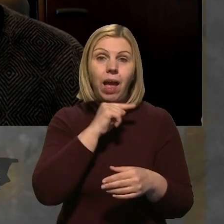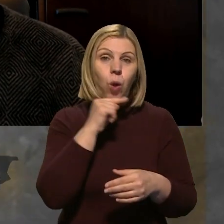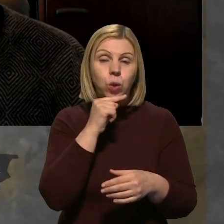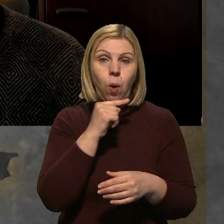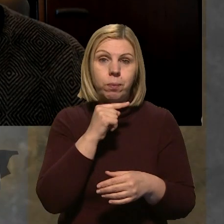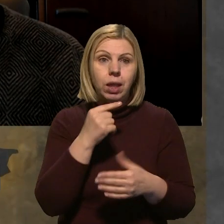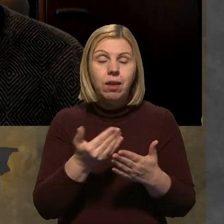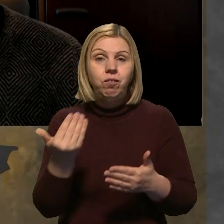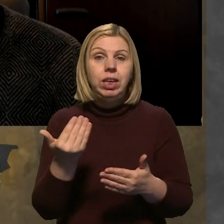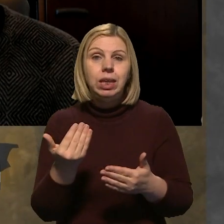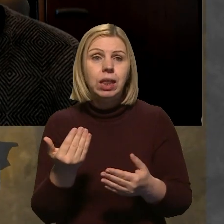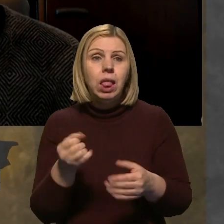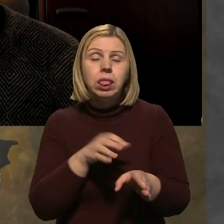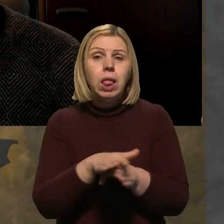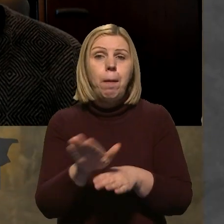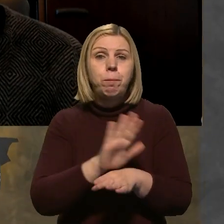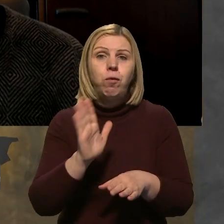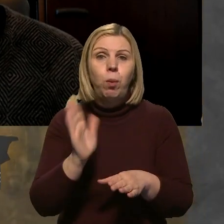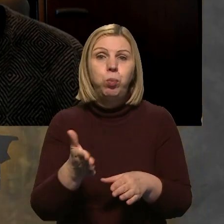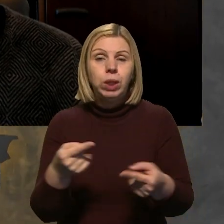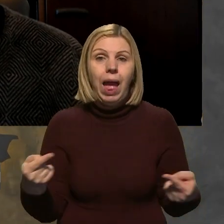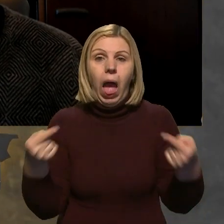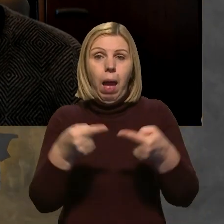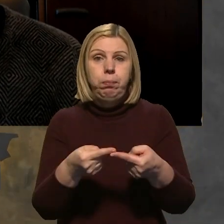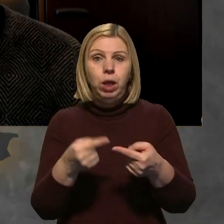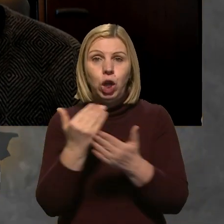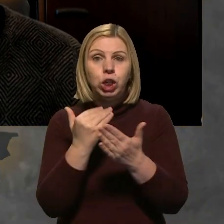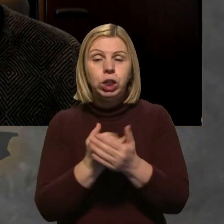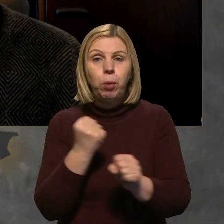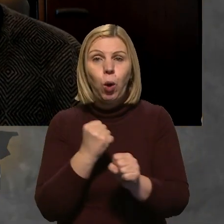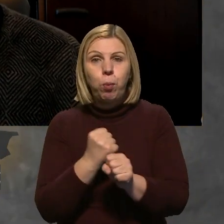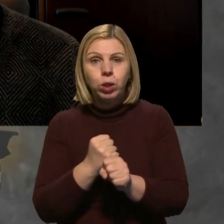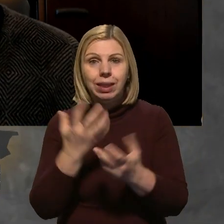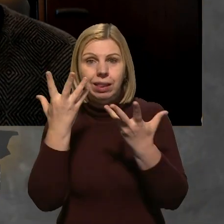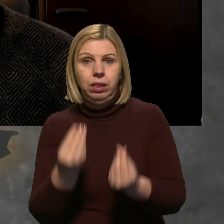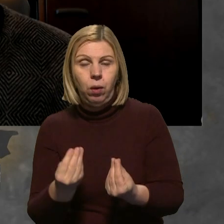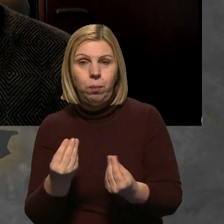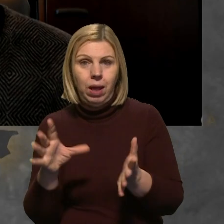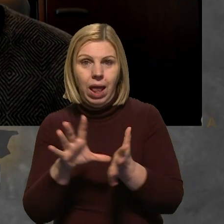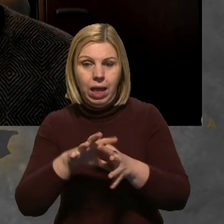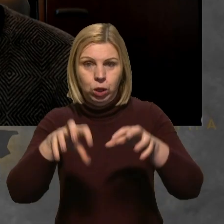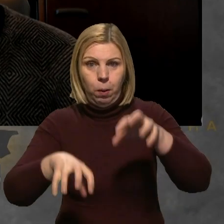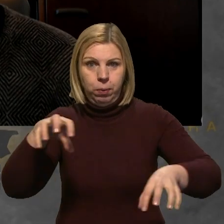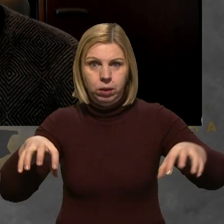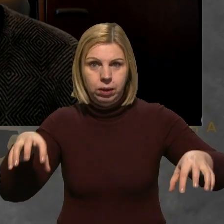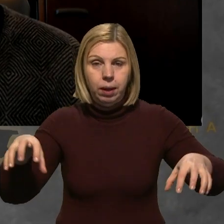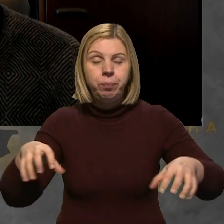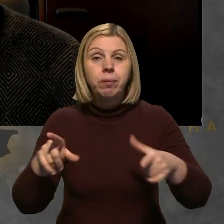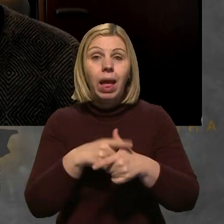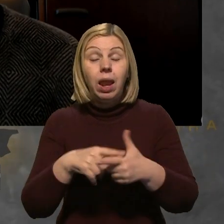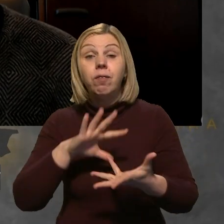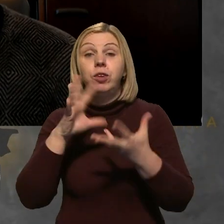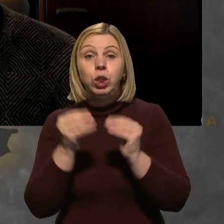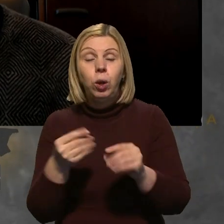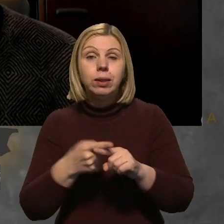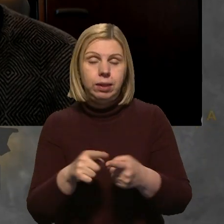він не повністю буде збігатися з режимом роботи енергоблока атомної електростанції, але в цілому